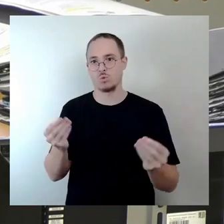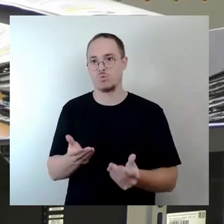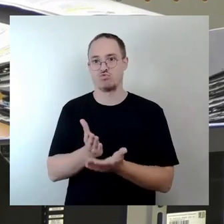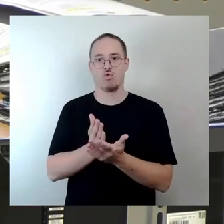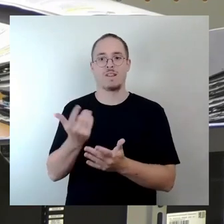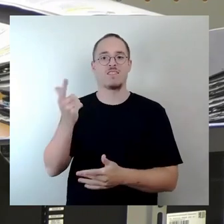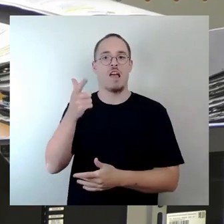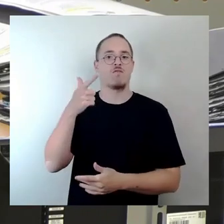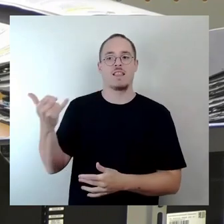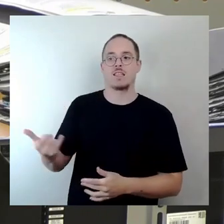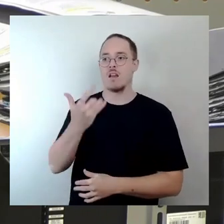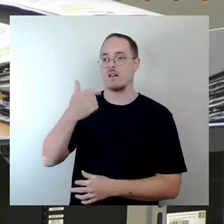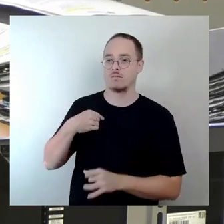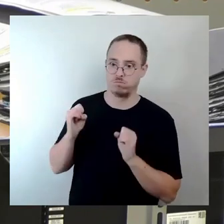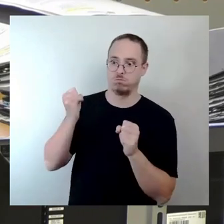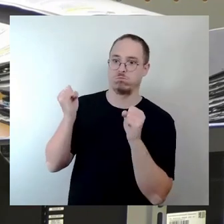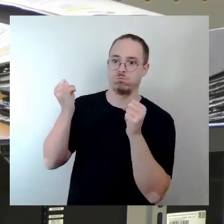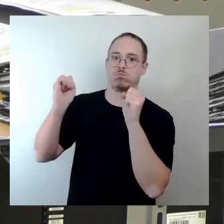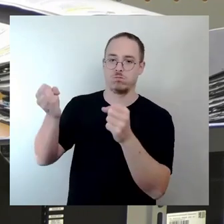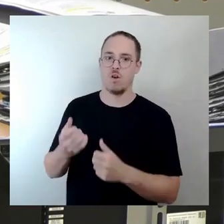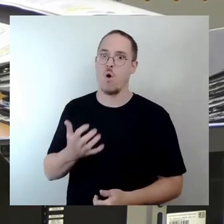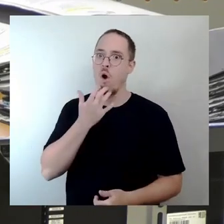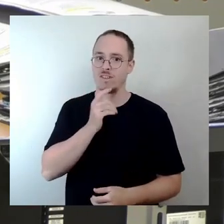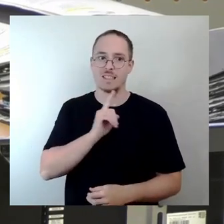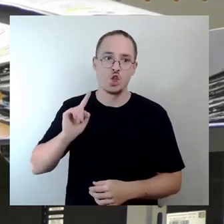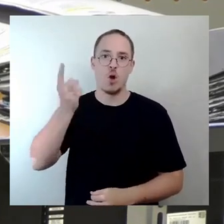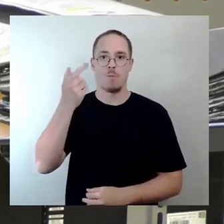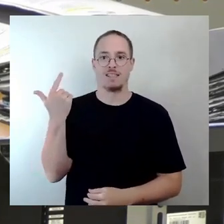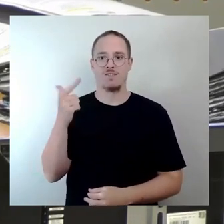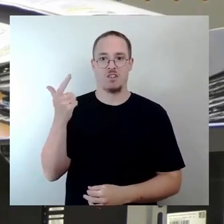dem Thema dran bin. Ich hoffe, dass es nicht noch mal 22 Jahre werden. Vielen Dank.